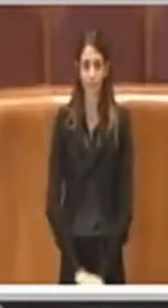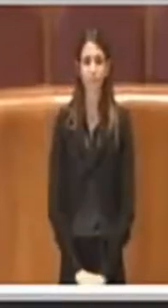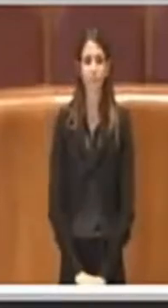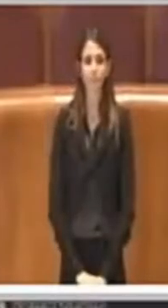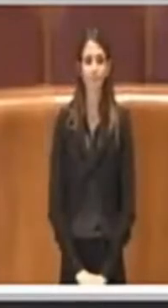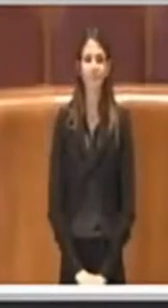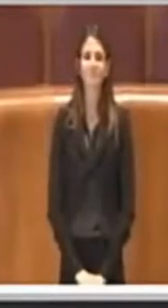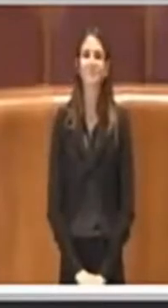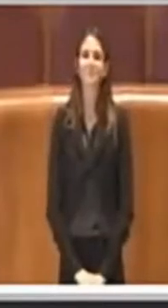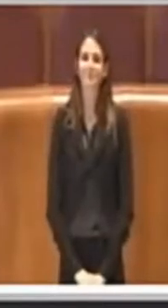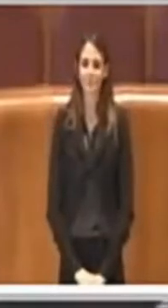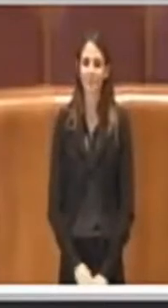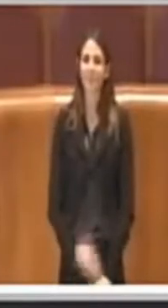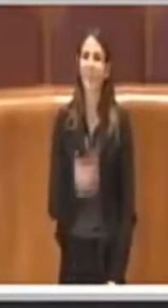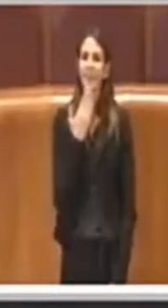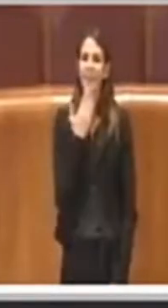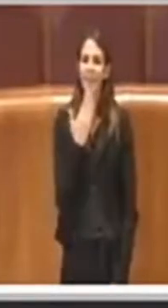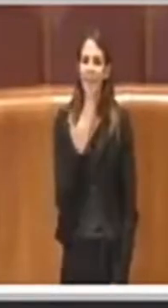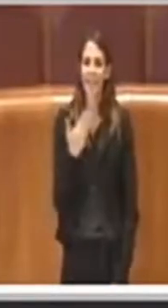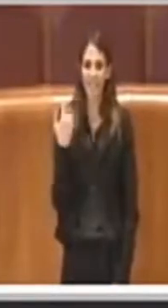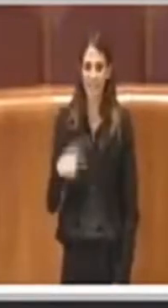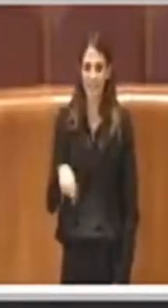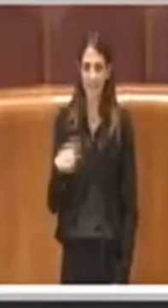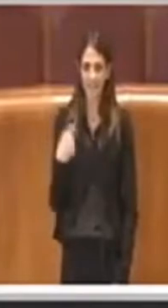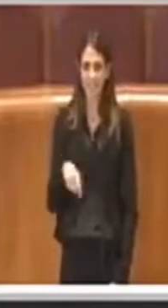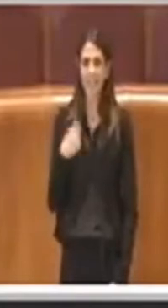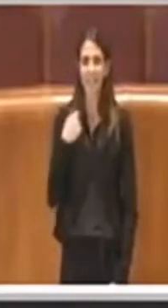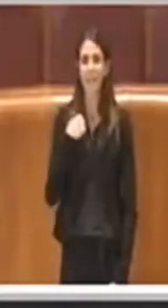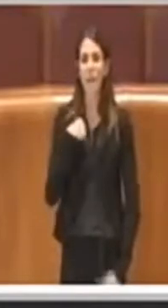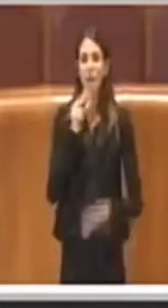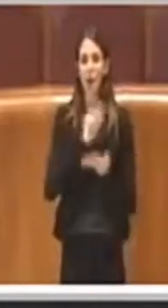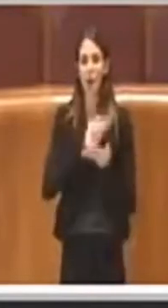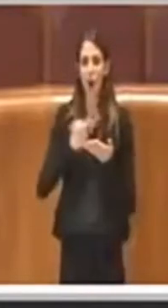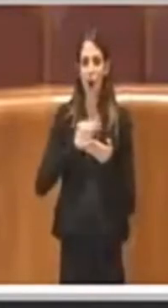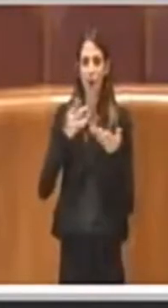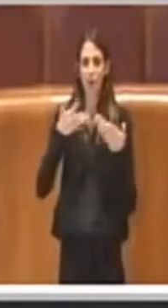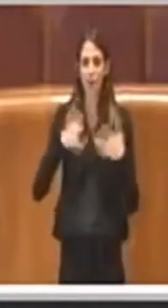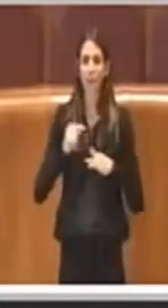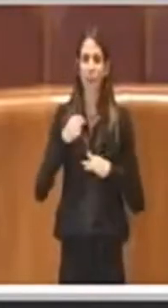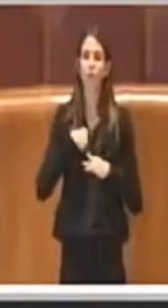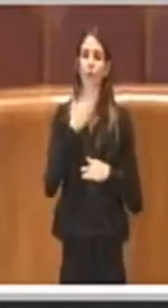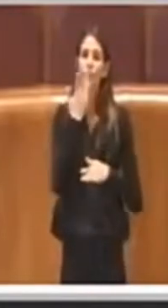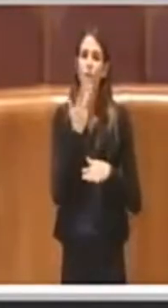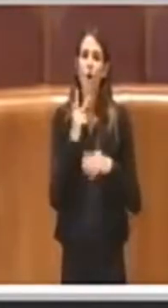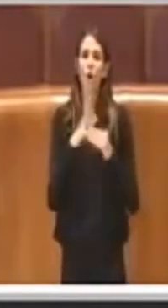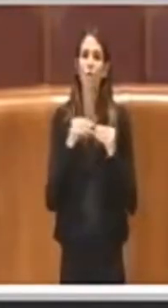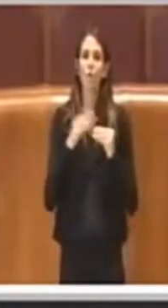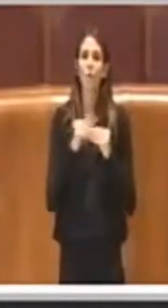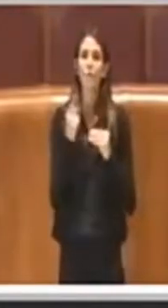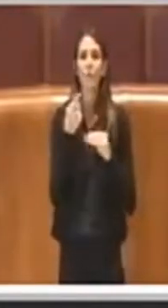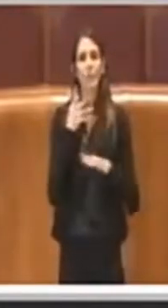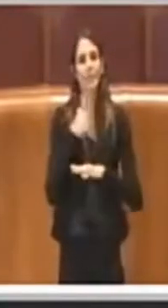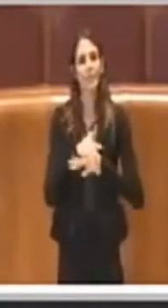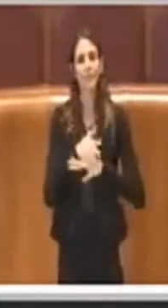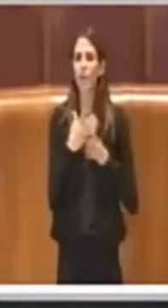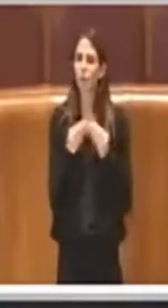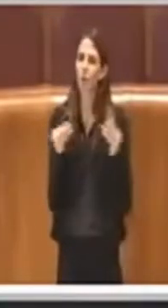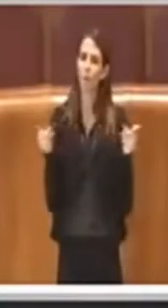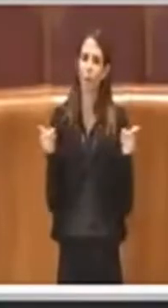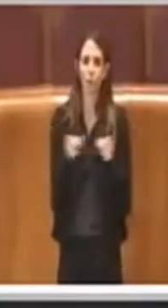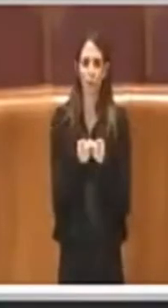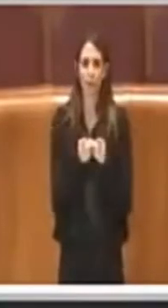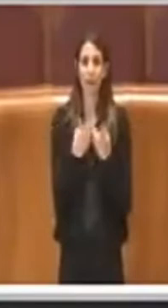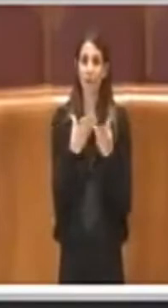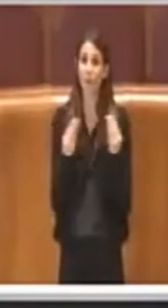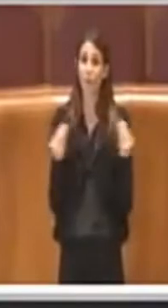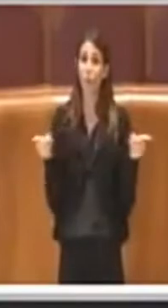Allora, grazie Presidente, come ho scritto io farò un intervento molto breve. Molto breve